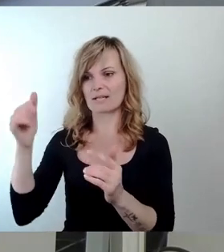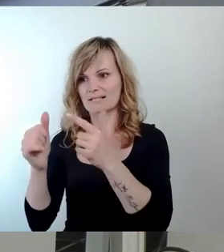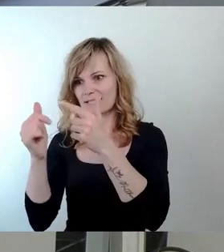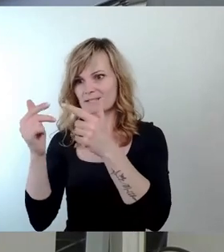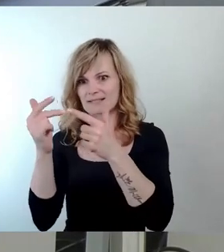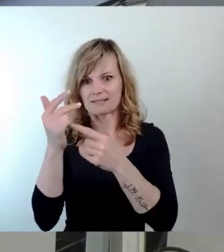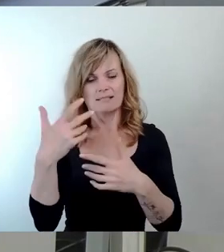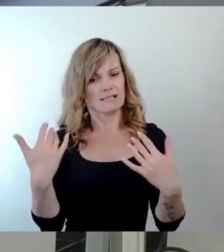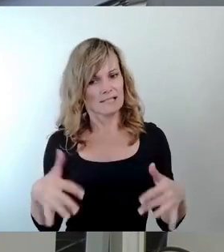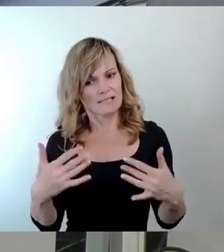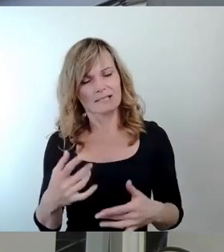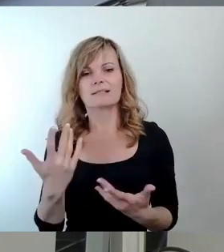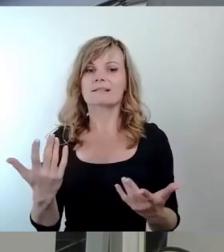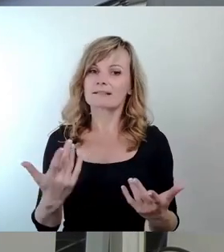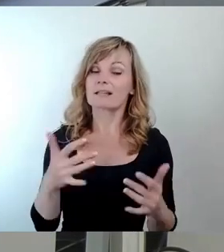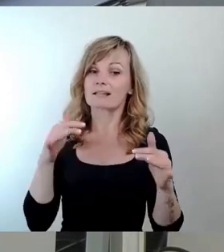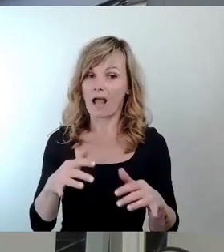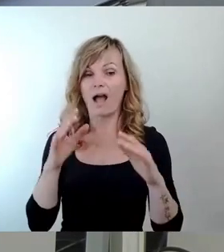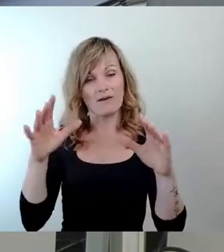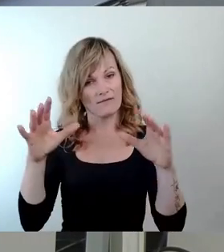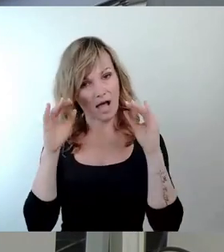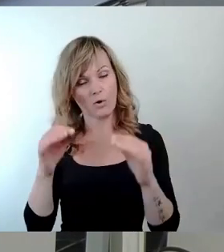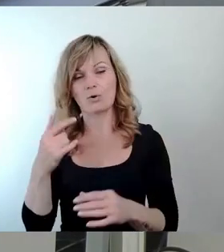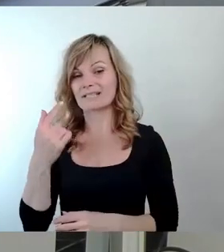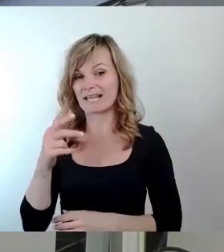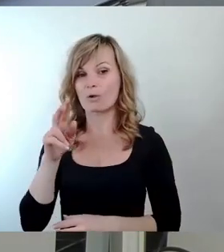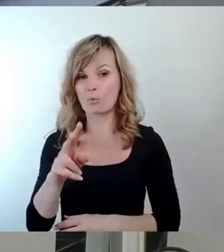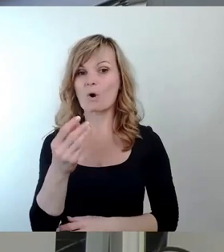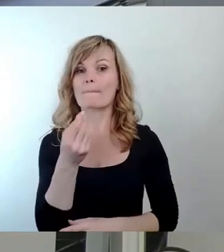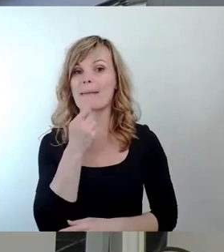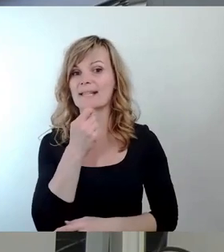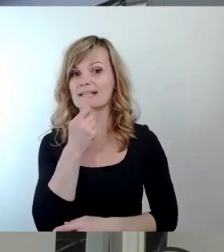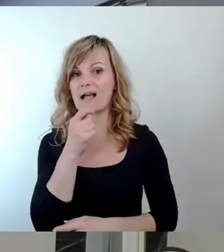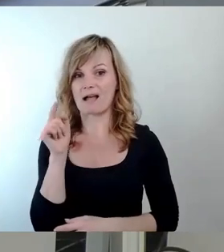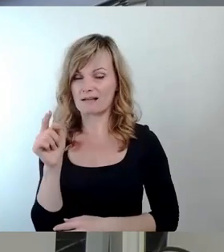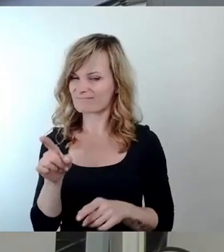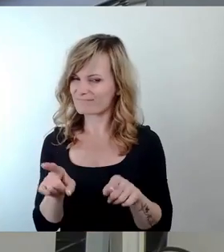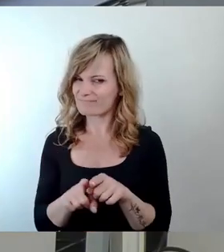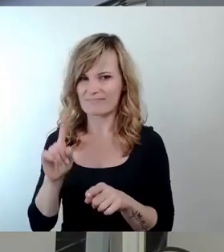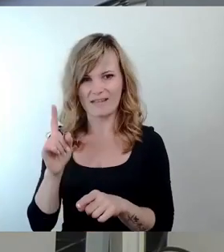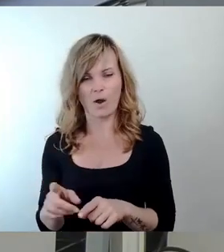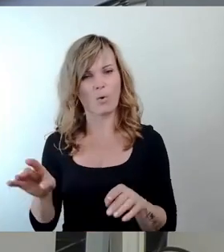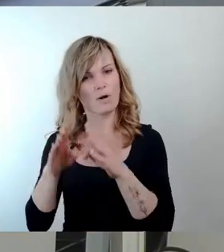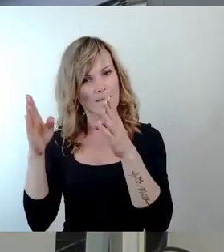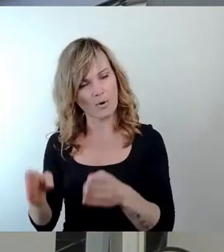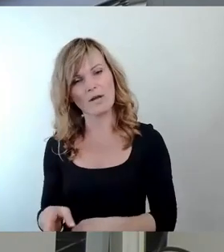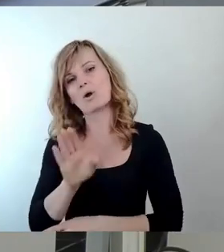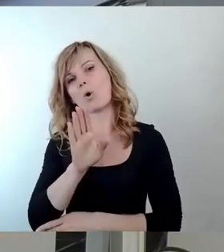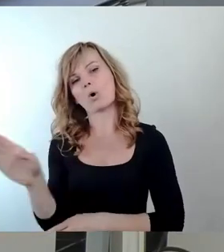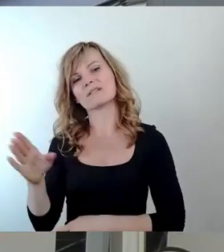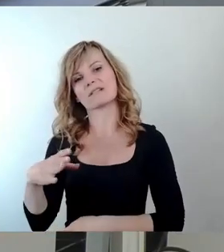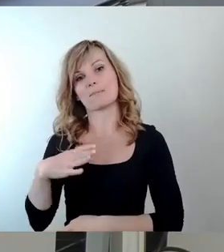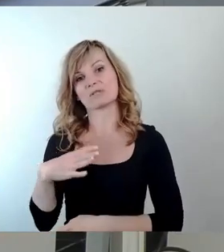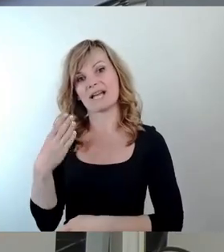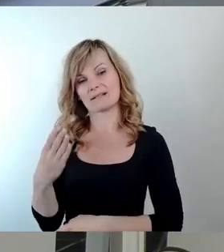Und wir haben die Erfahrung mit der TU-Mensa, die also auch ein Gebäude der Ostmoderne ist, und also insofern haben